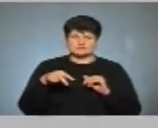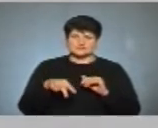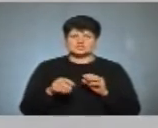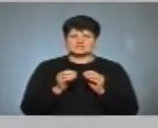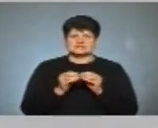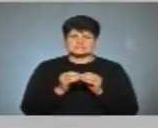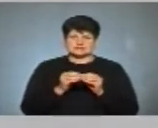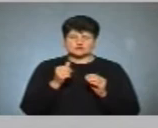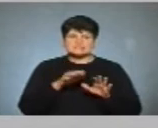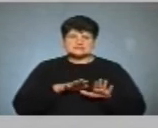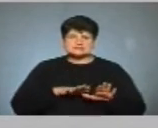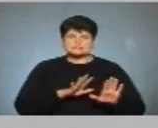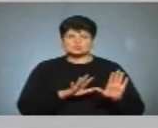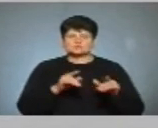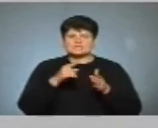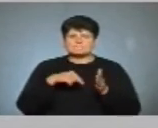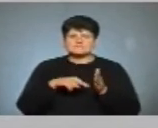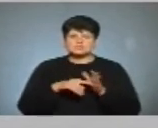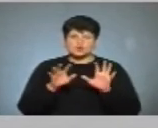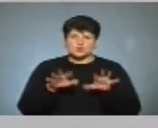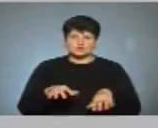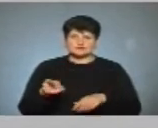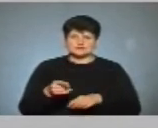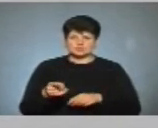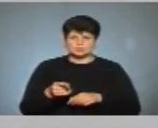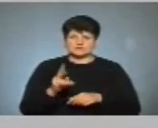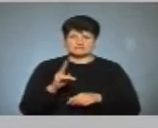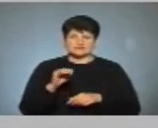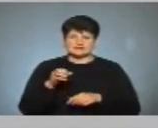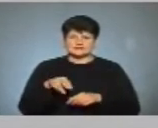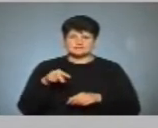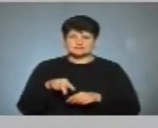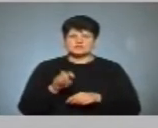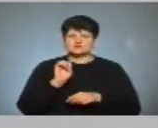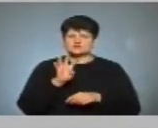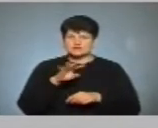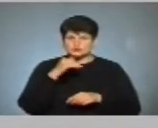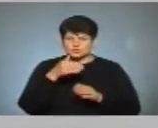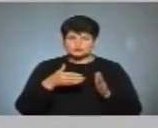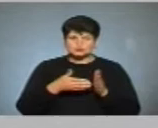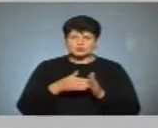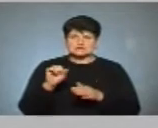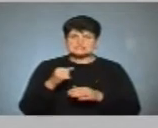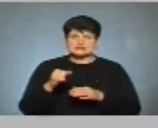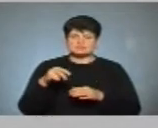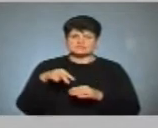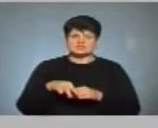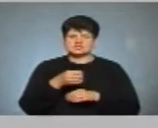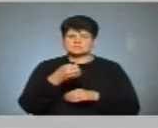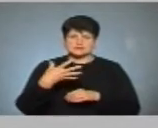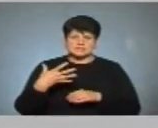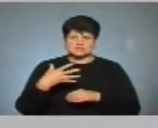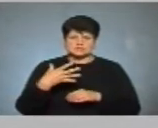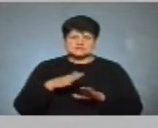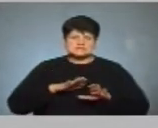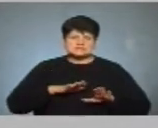-го – заступник міського голови Тернополя. Від квітня 2014-го до серпня 2015-го